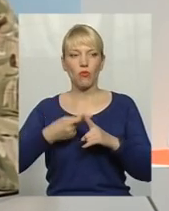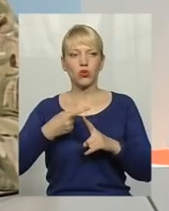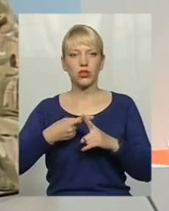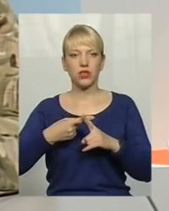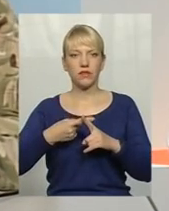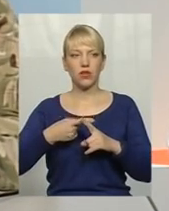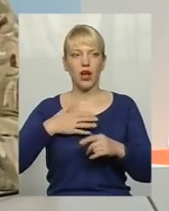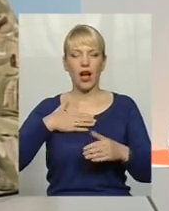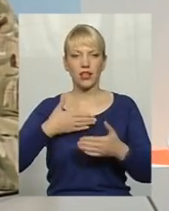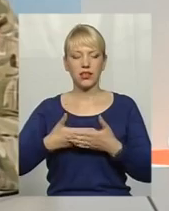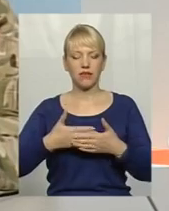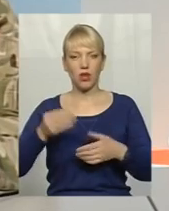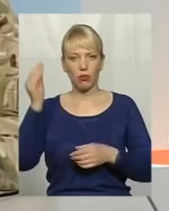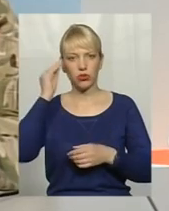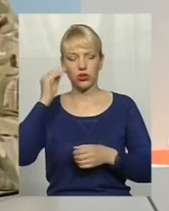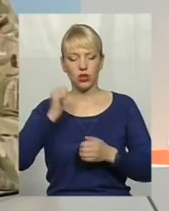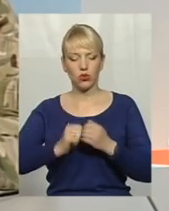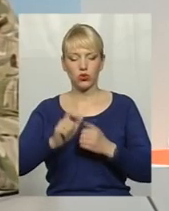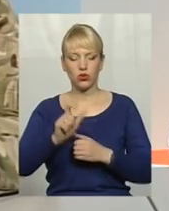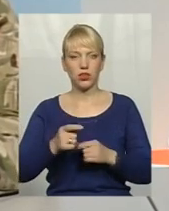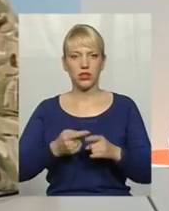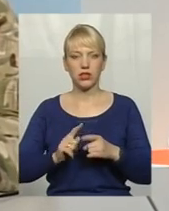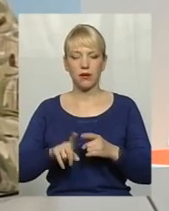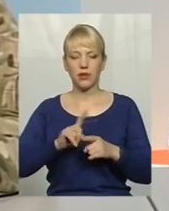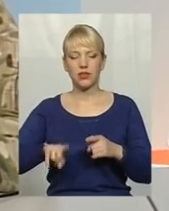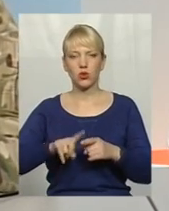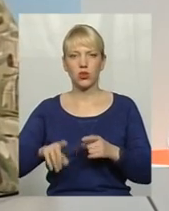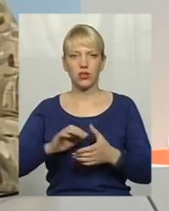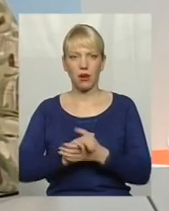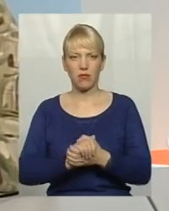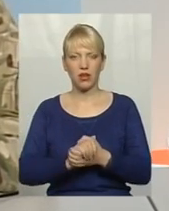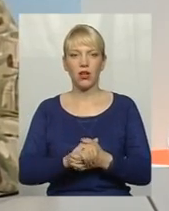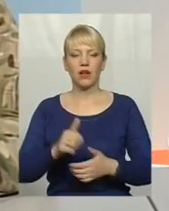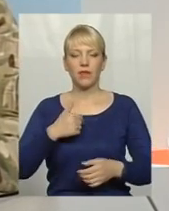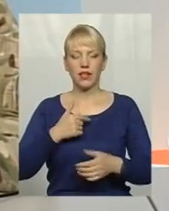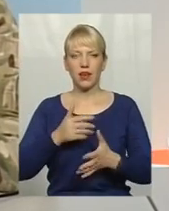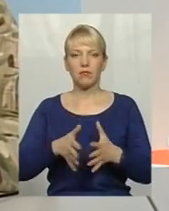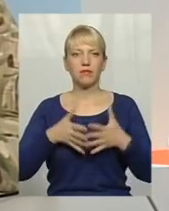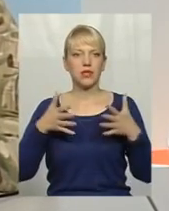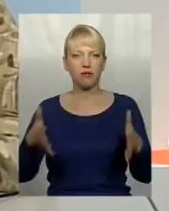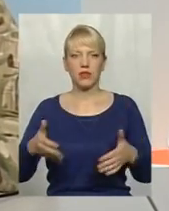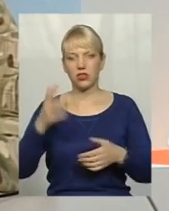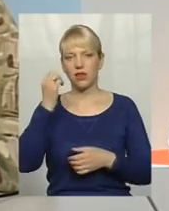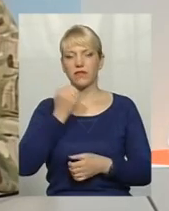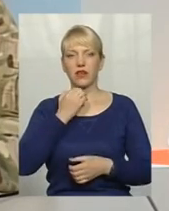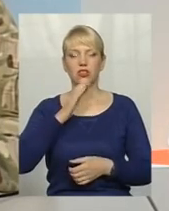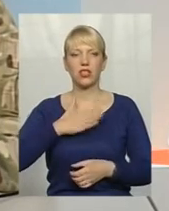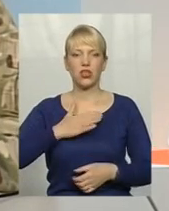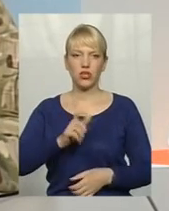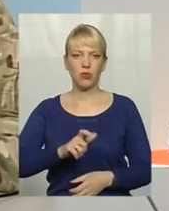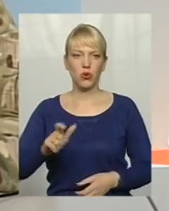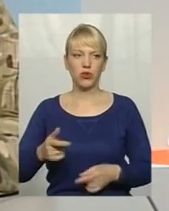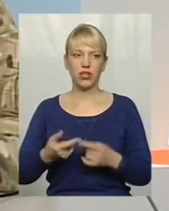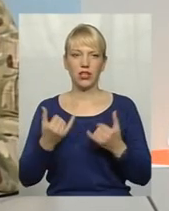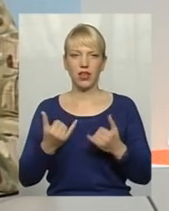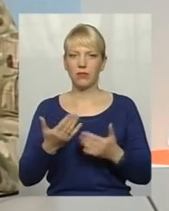активна позиція кожної людини – це, звичайно, прискорення миру. І я безмежно вдячна нашим людям, хоча нам не